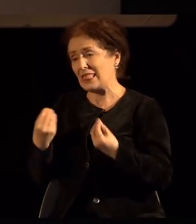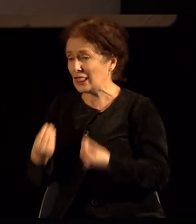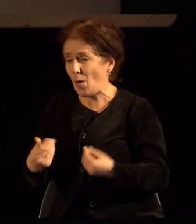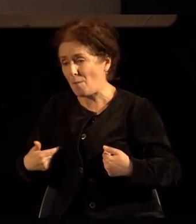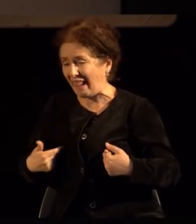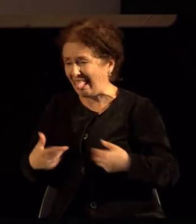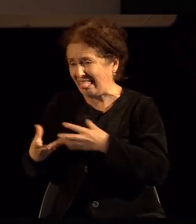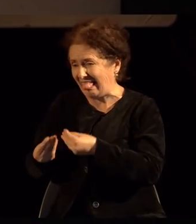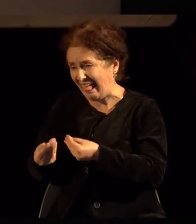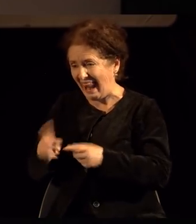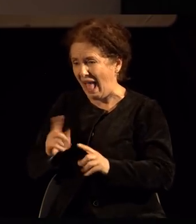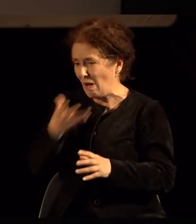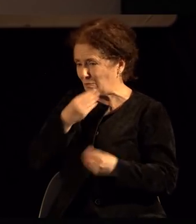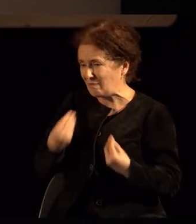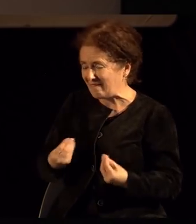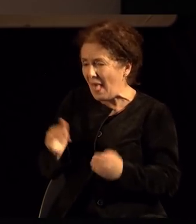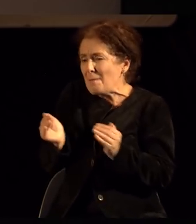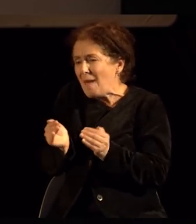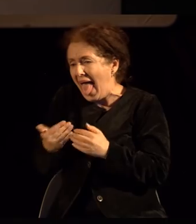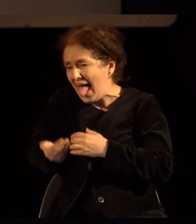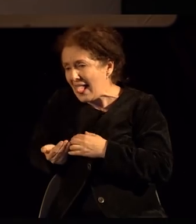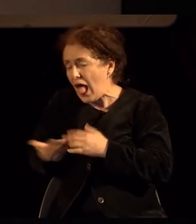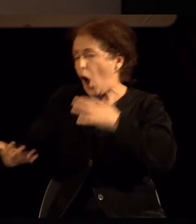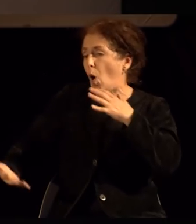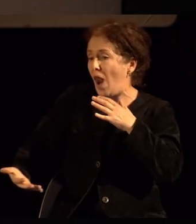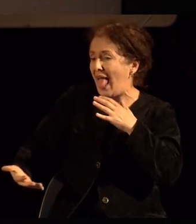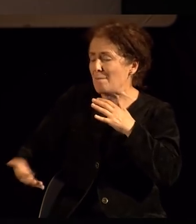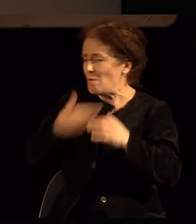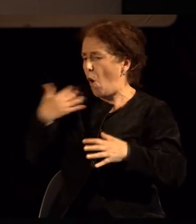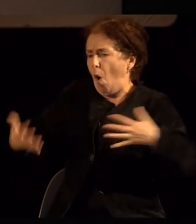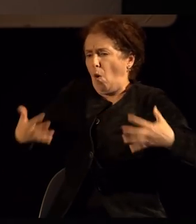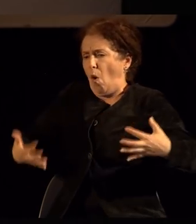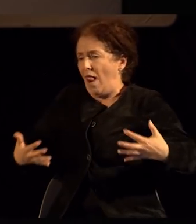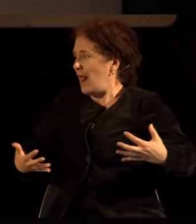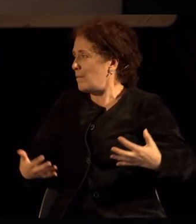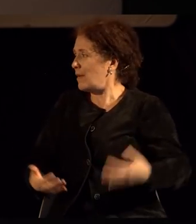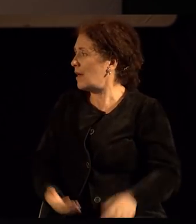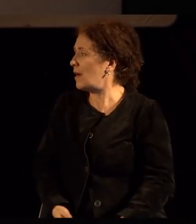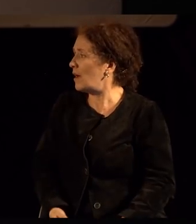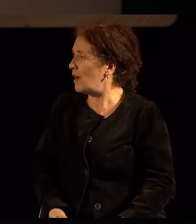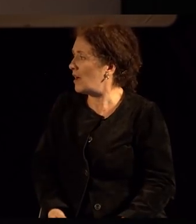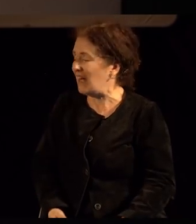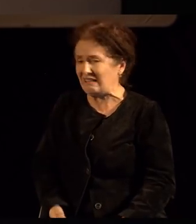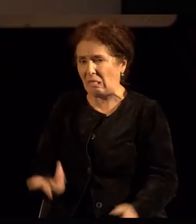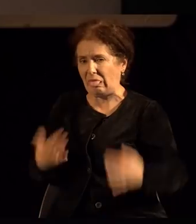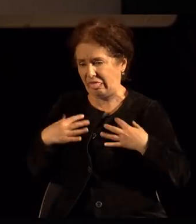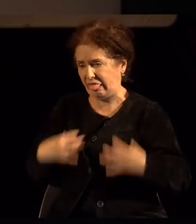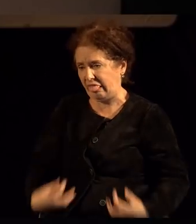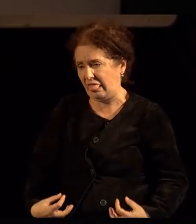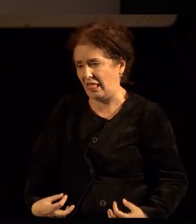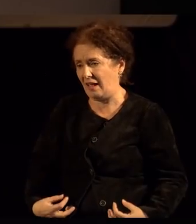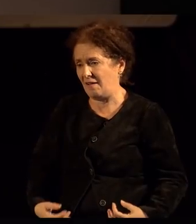да не ми се шо знам премногу мали премногу големи да не са можеби виснати